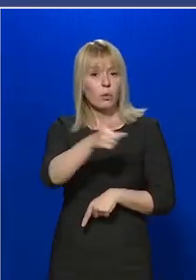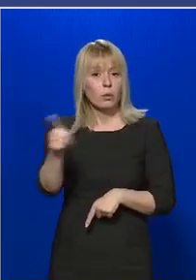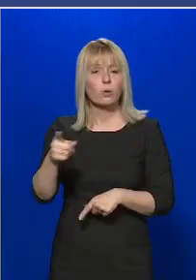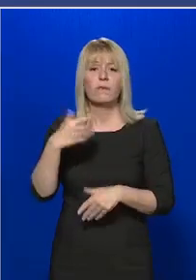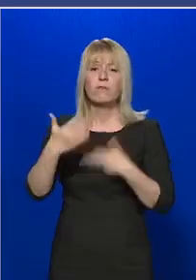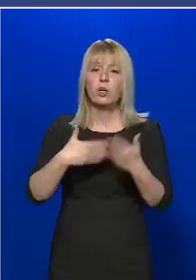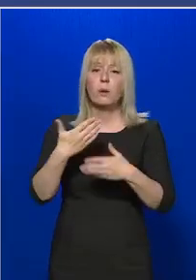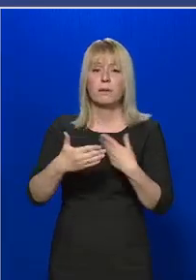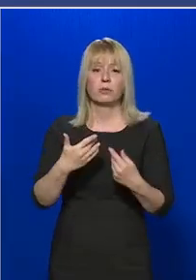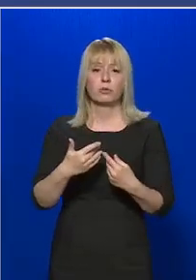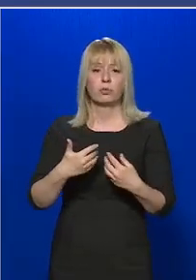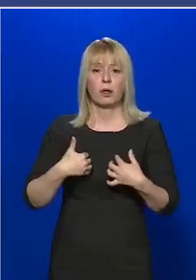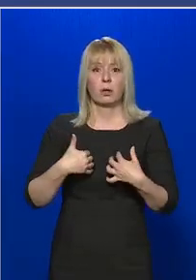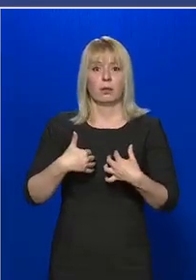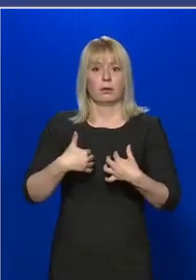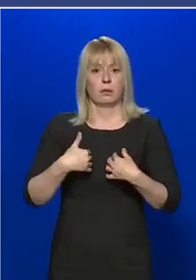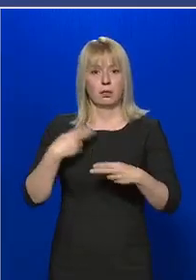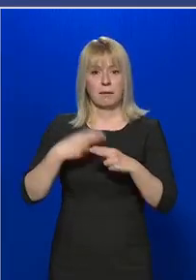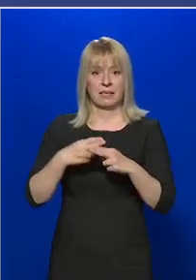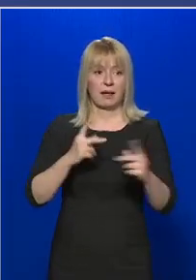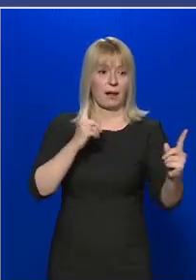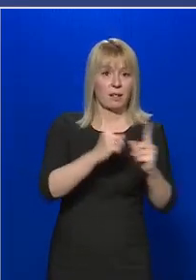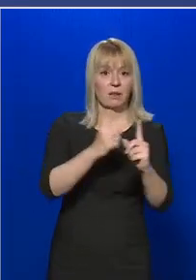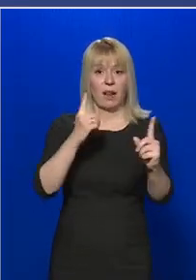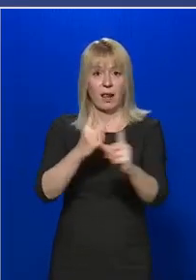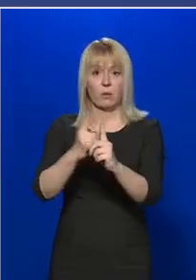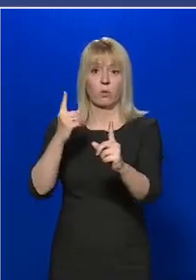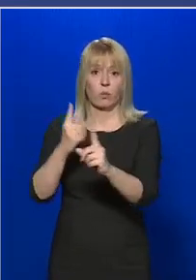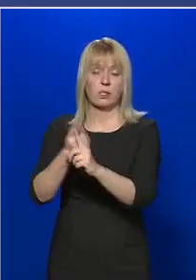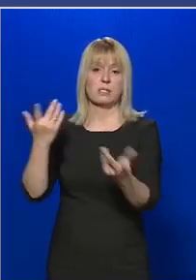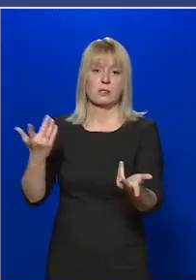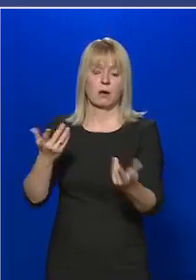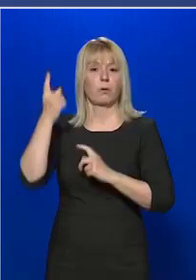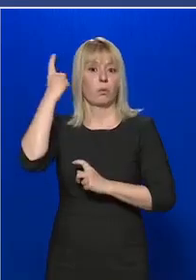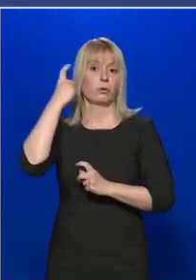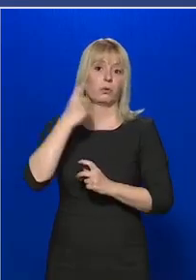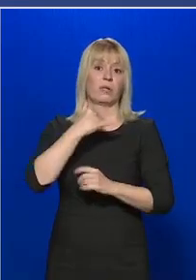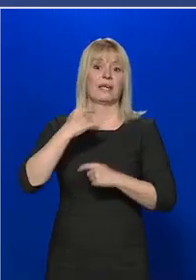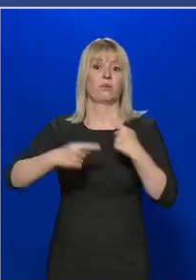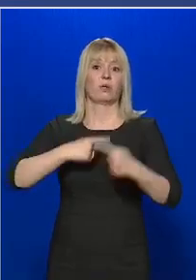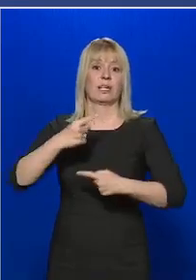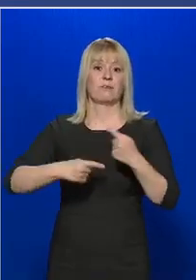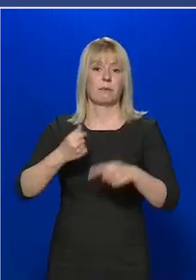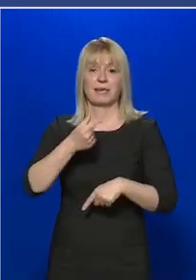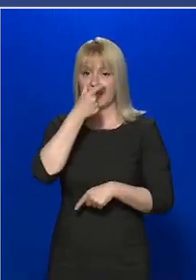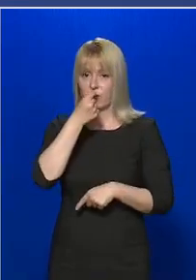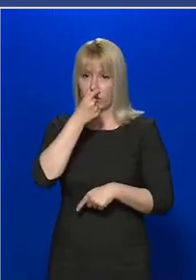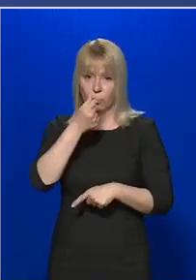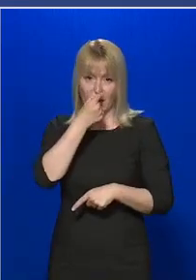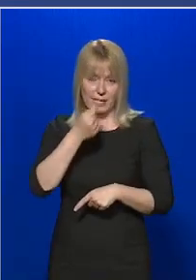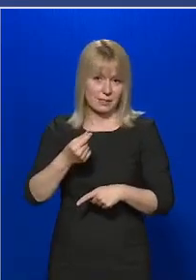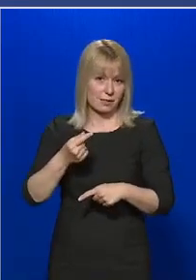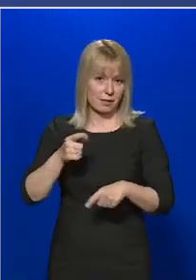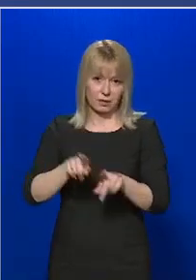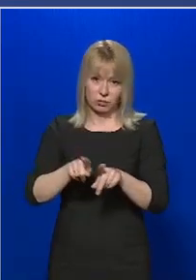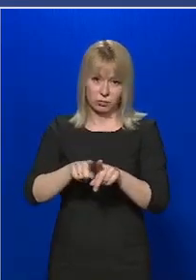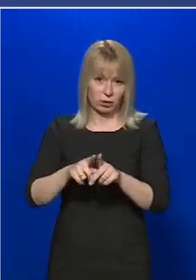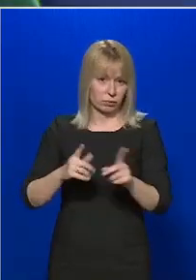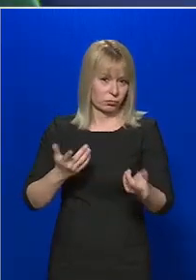léguti betegeket, más szezonban is gondoljunk-e az évről évre visszatérő influenza szezonra.